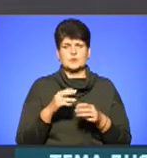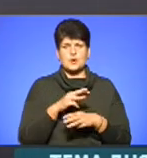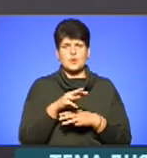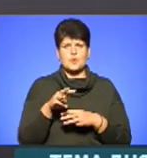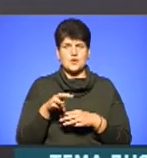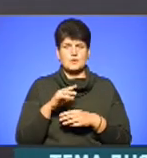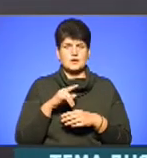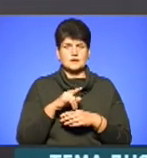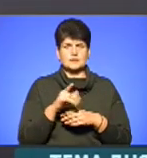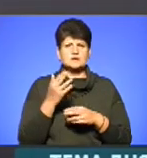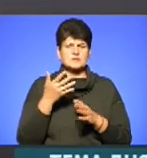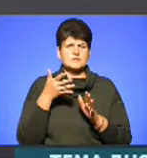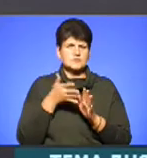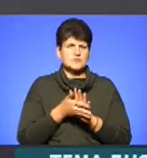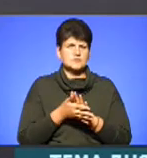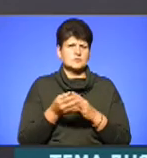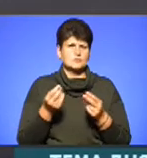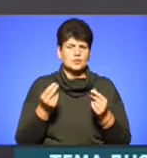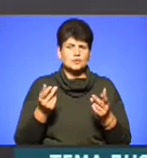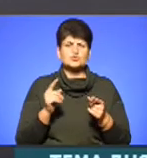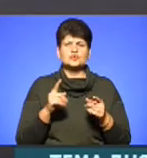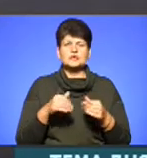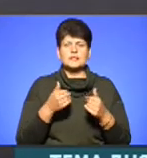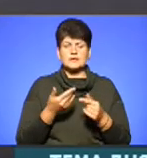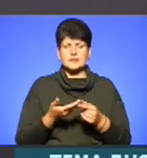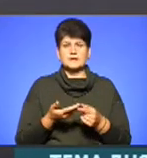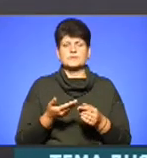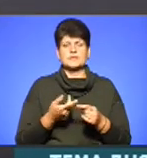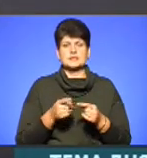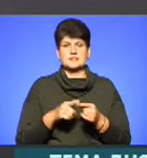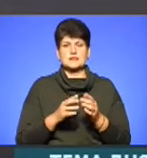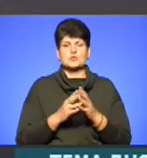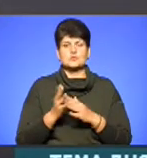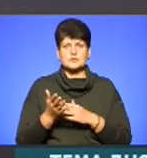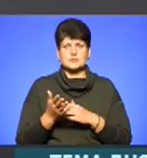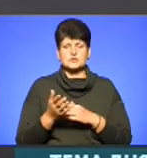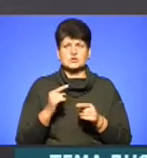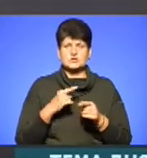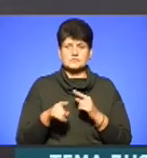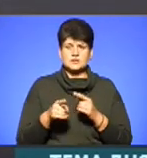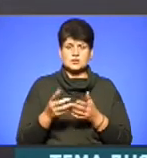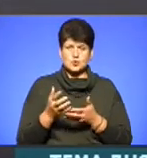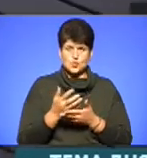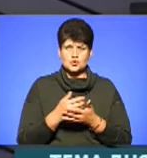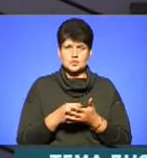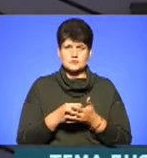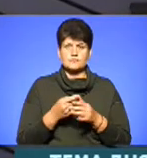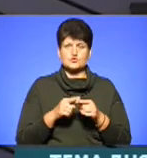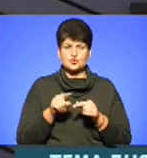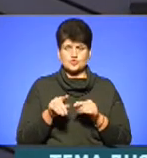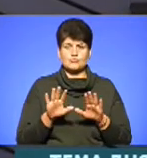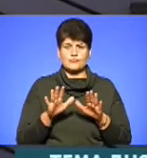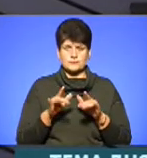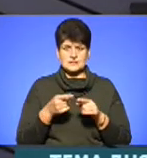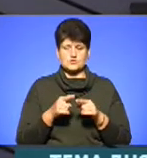з літаків, скільки ресурсу затрачається? Що дає для цих рослин? Тобто, швидша урожайність? В даному випадку, що